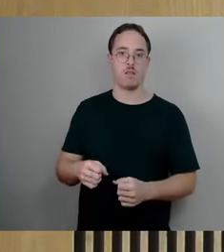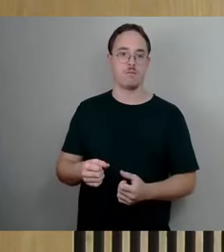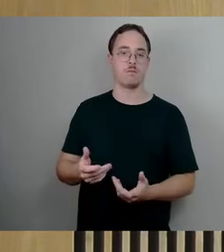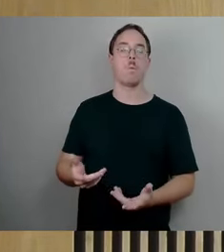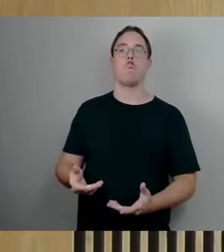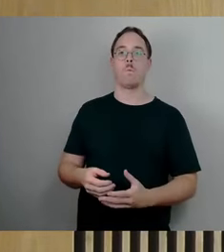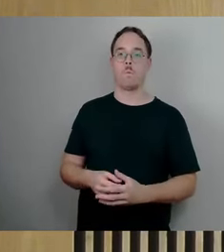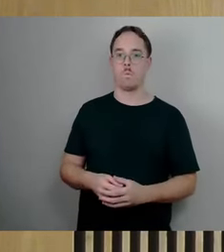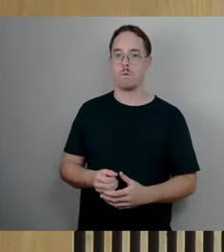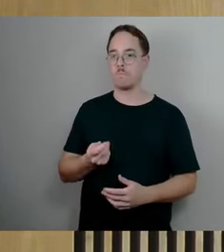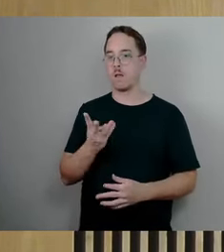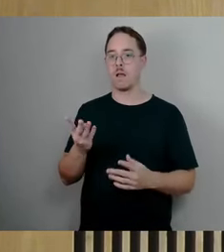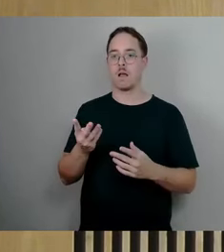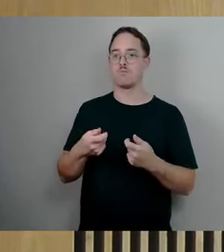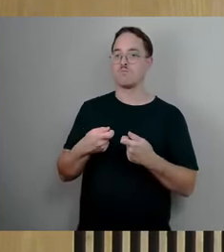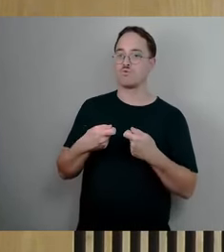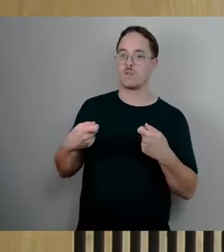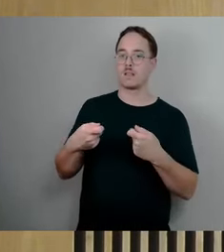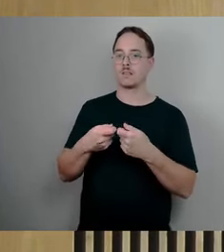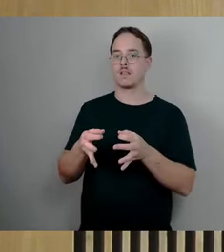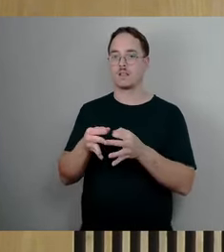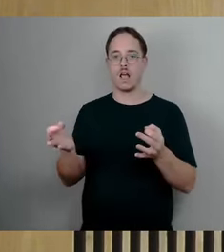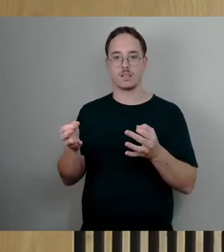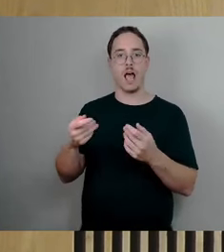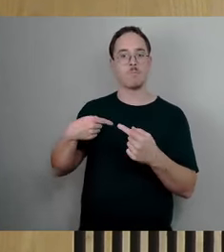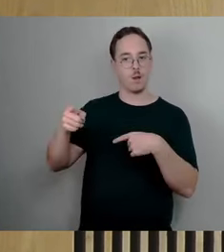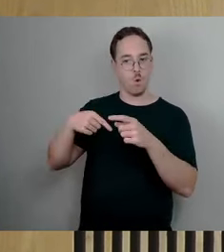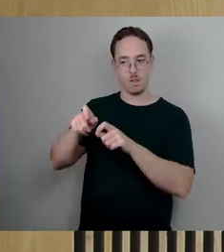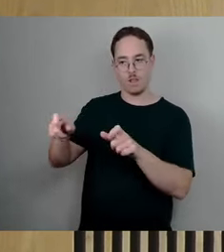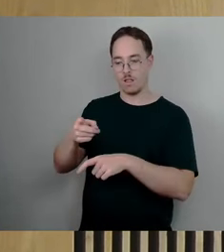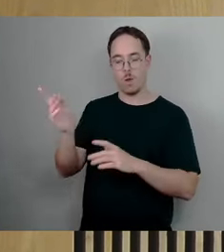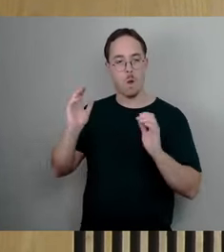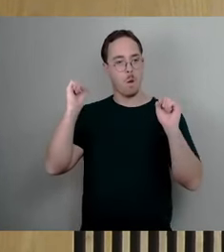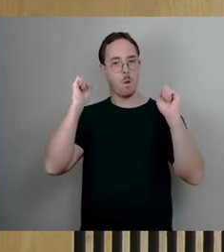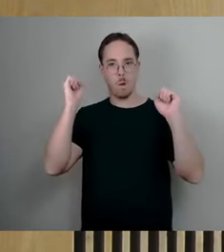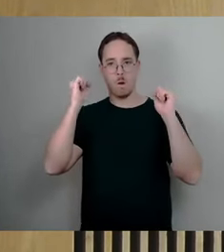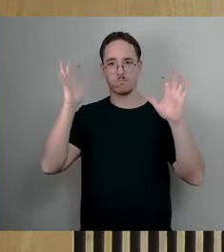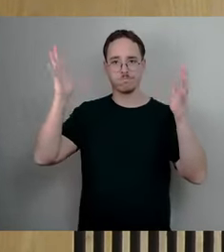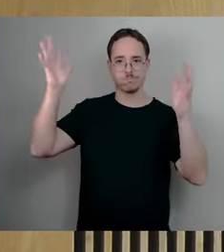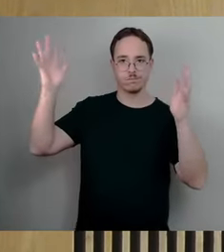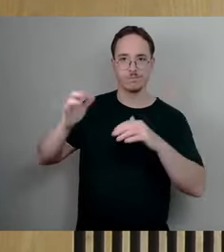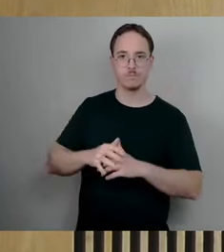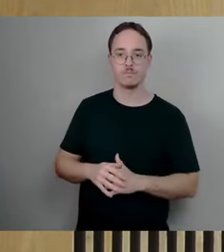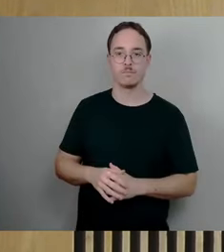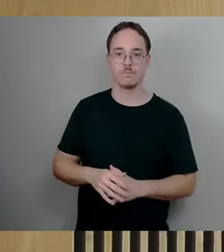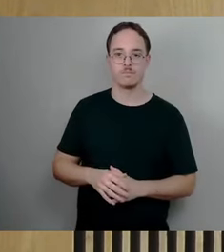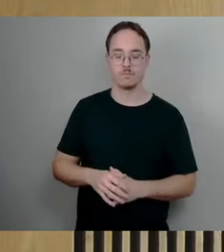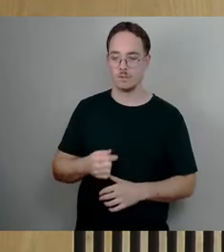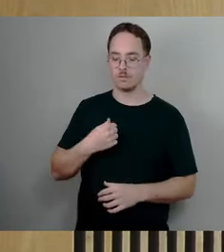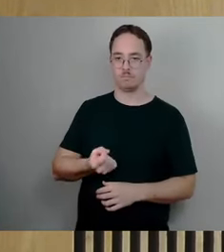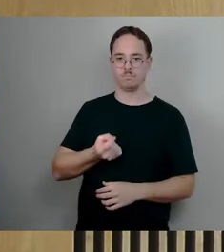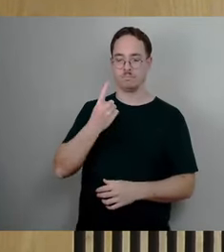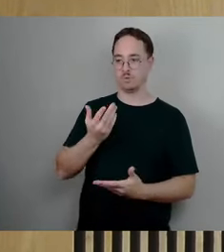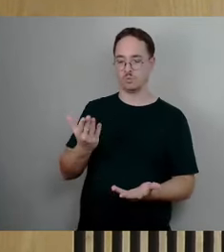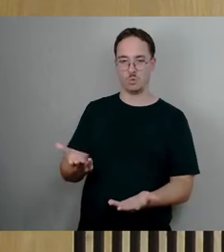Ich wusste nicht so richtig, was ich damit anfangen soll, weil ich hatte davon bisher noch nie etwas gehört. Das war noch nie Thema im Stadtrat, das war